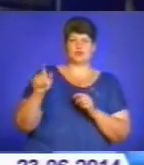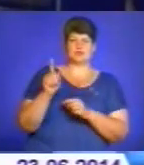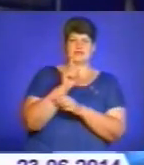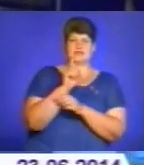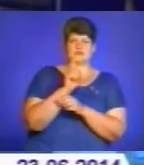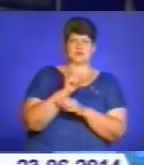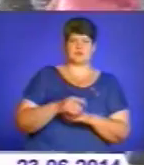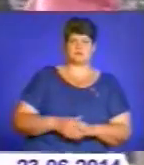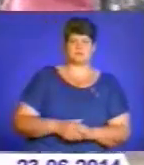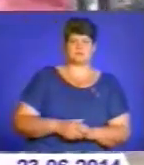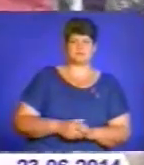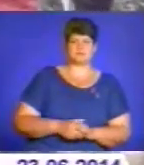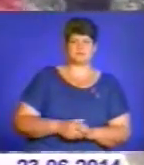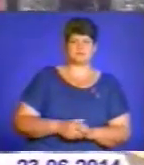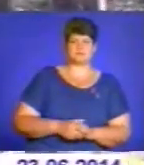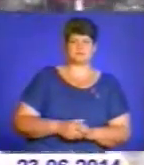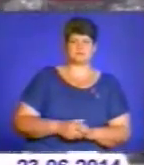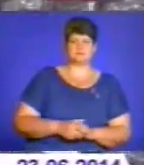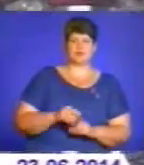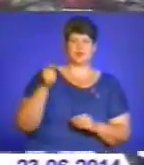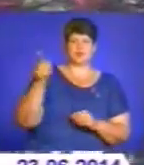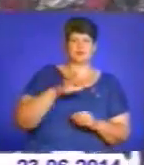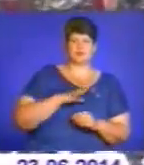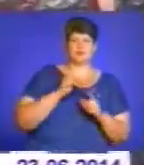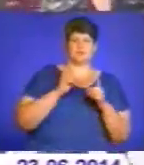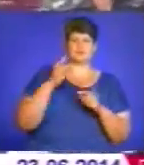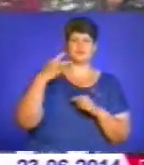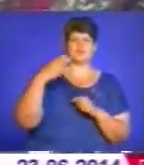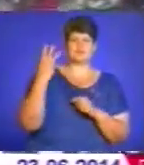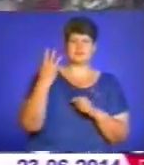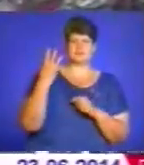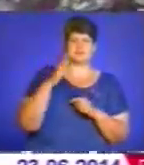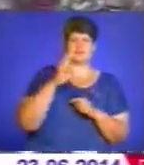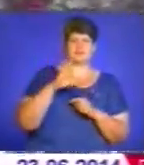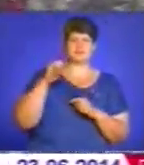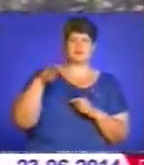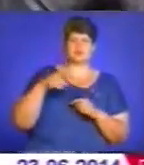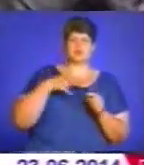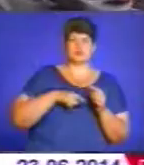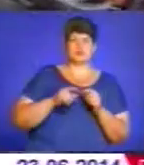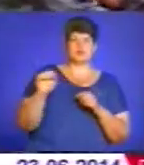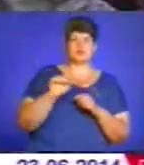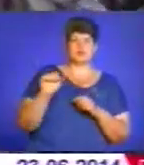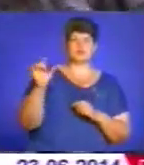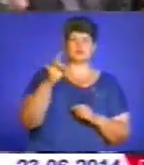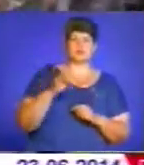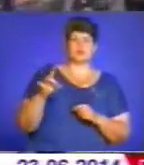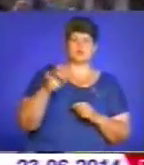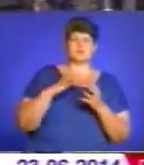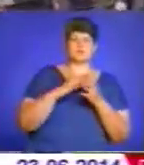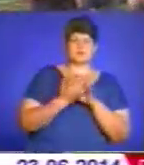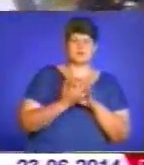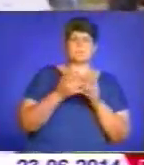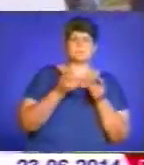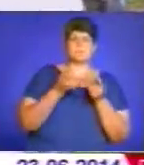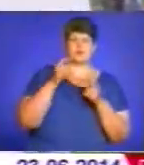дороги. Йому було лише 23. Віктор Семчук народився у Теребовлянському районі. У селі мало